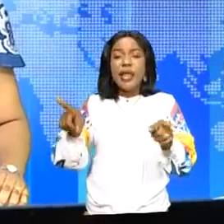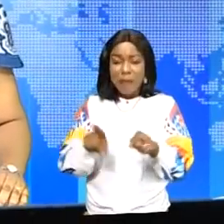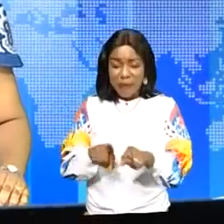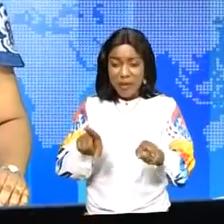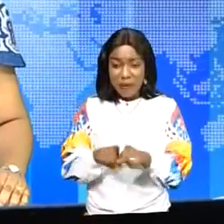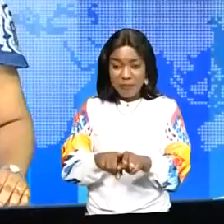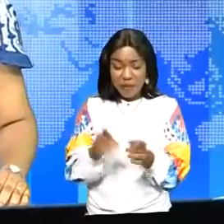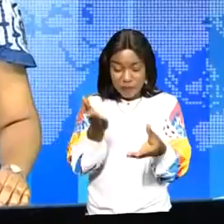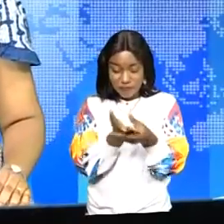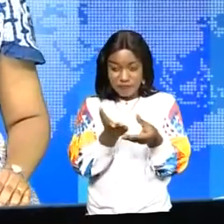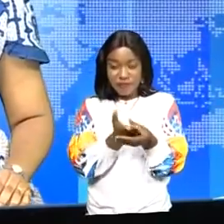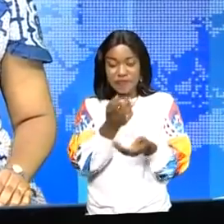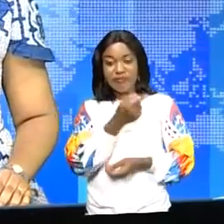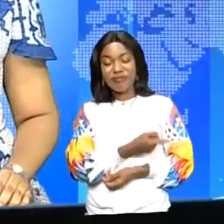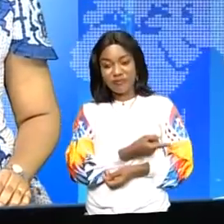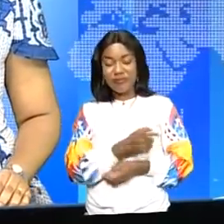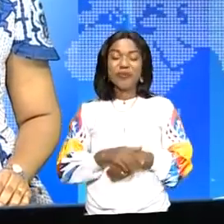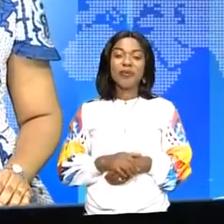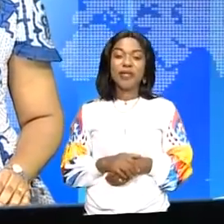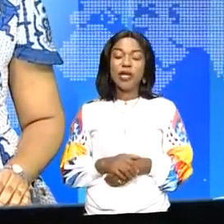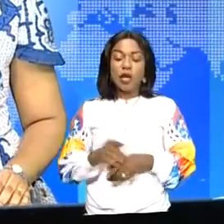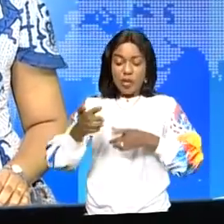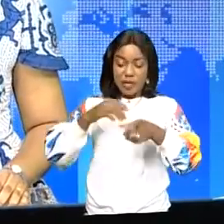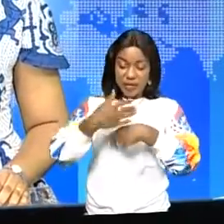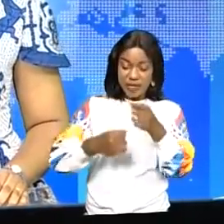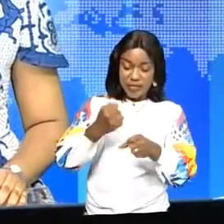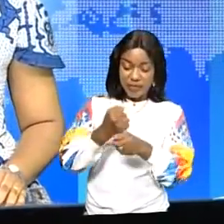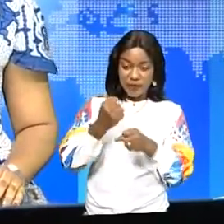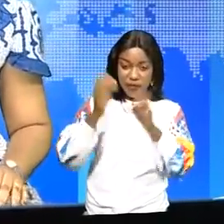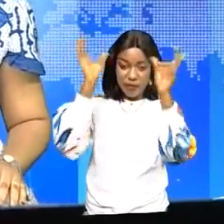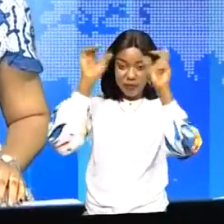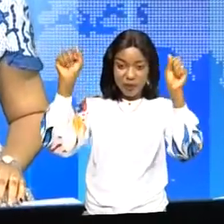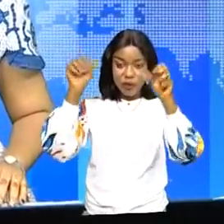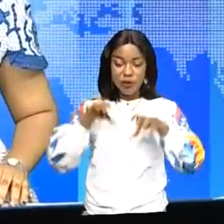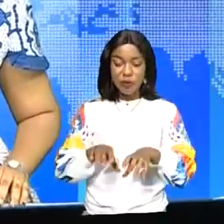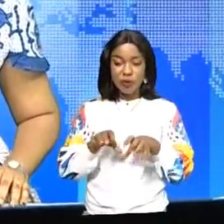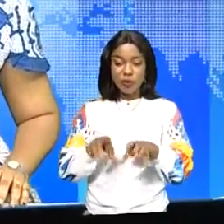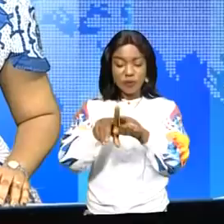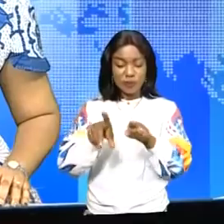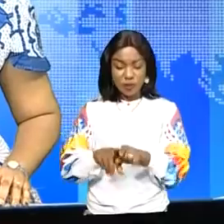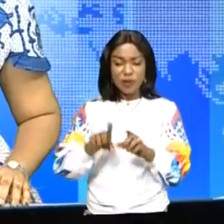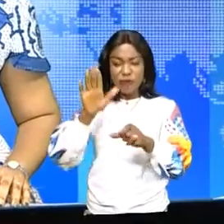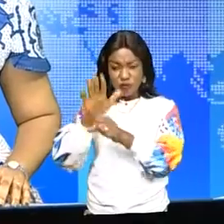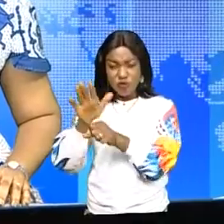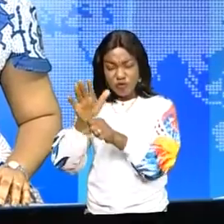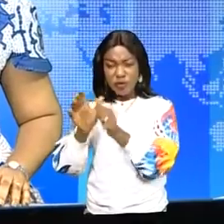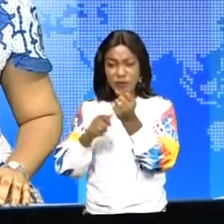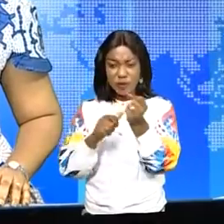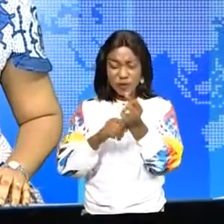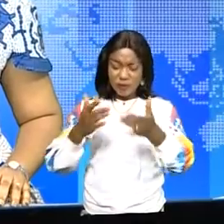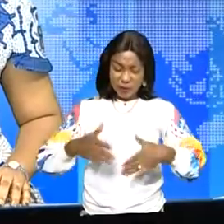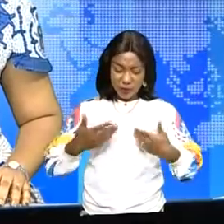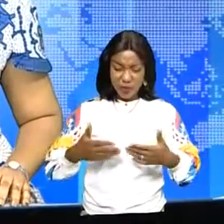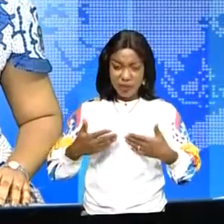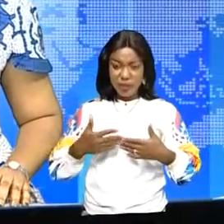et la détermination du président congolais dont la conduite de ces négociations a été saluée par différentes délégations de